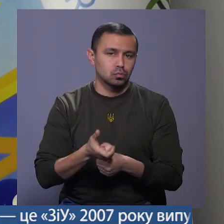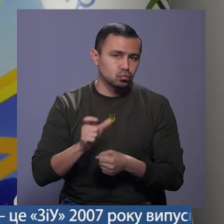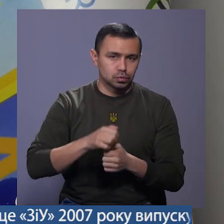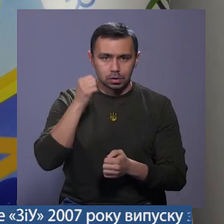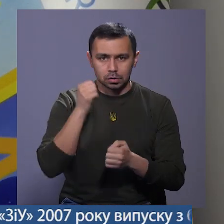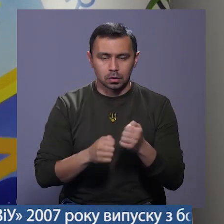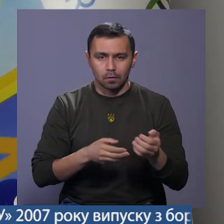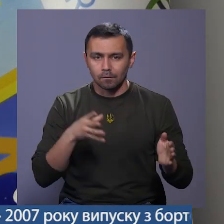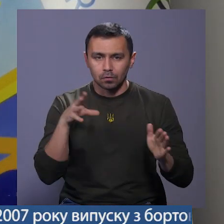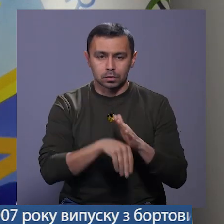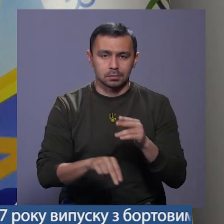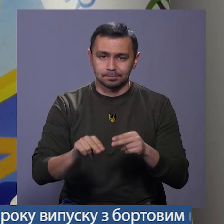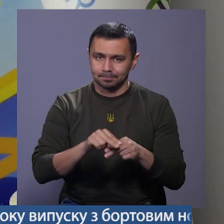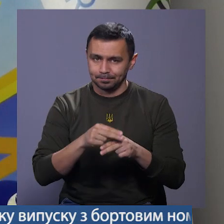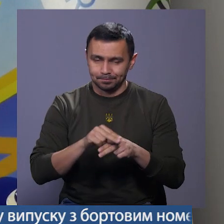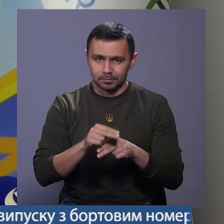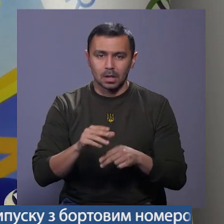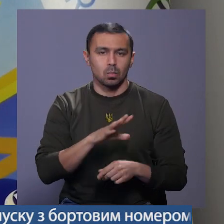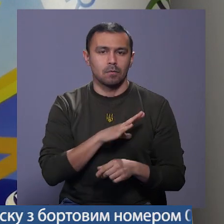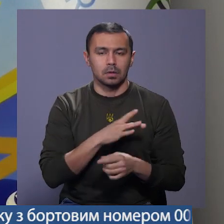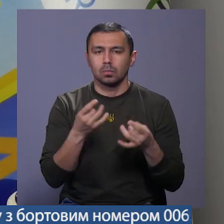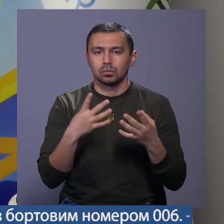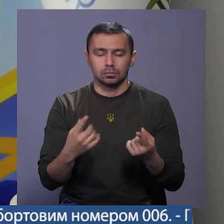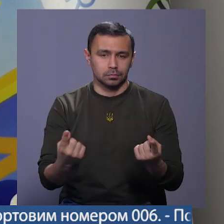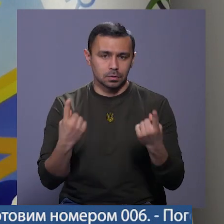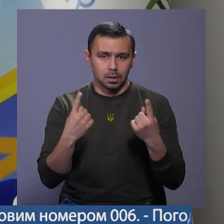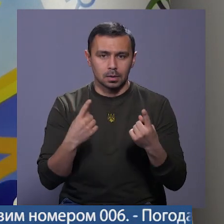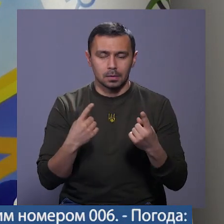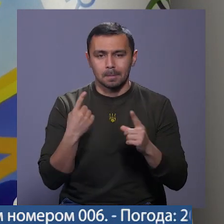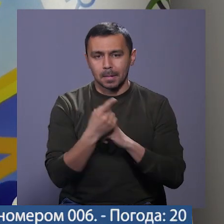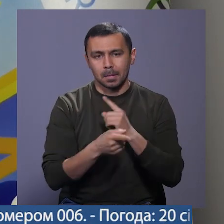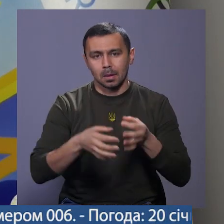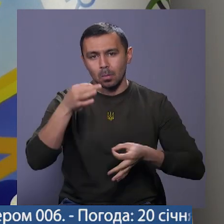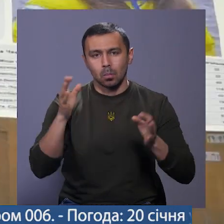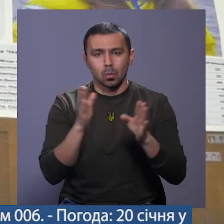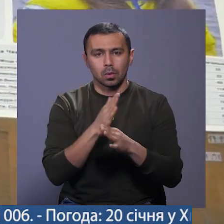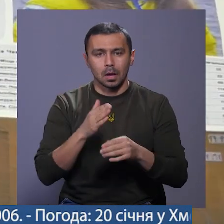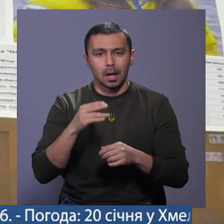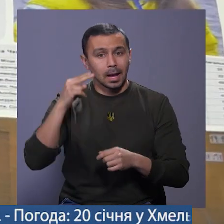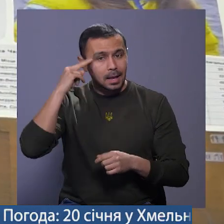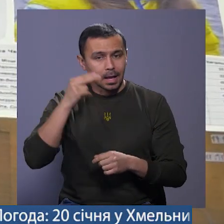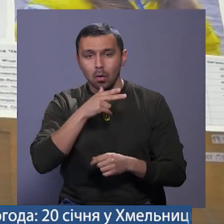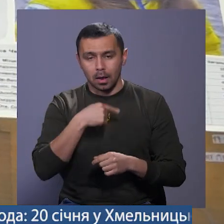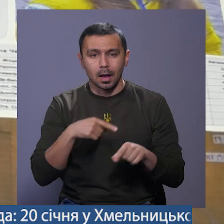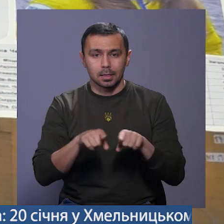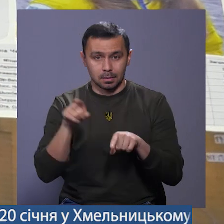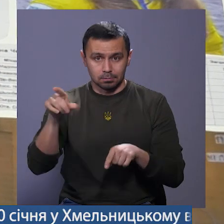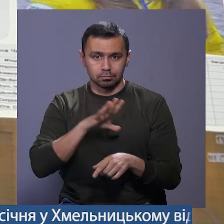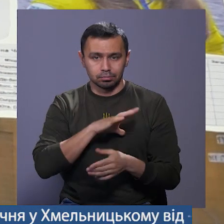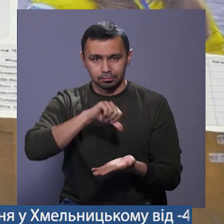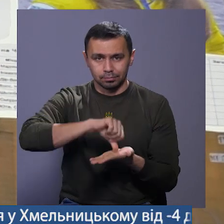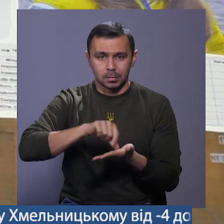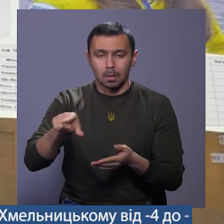часто вносить такі корективи. І бувають просто шалені перепади погоди, особливо в Китаї і Кореї. Я також там виступала.